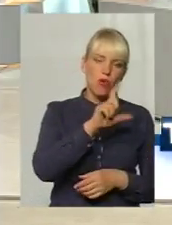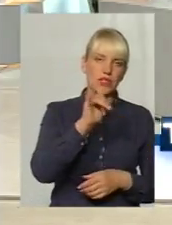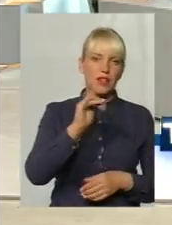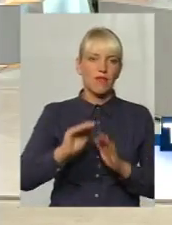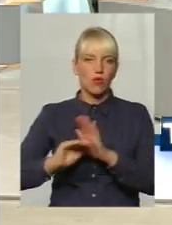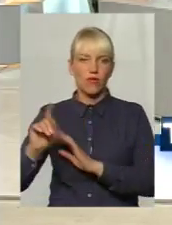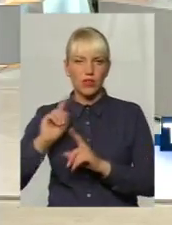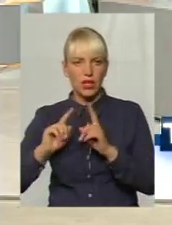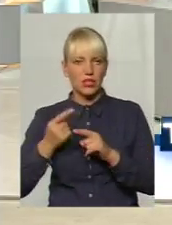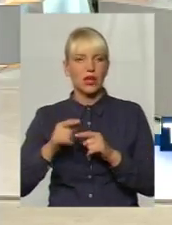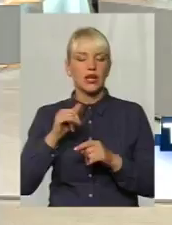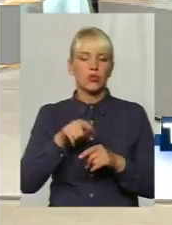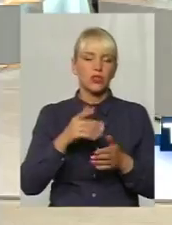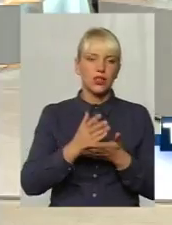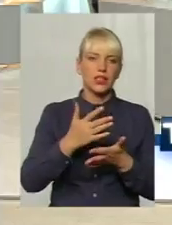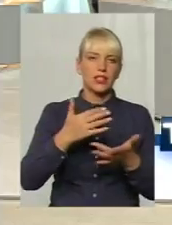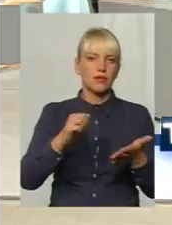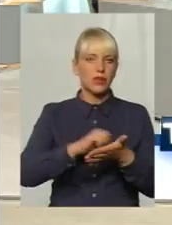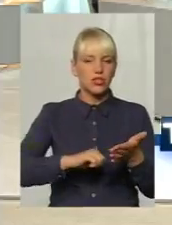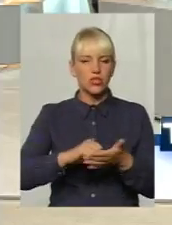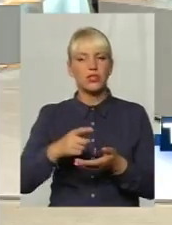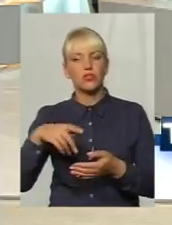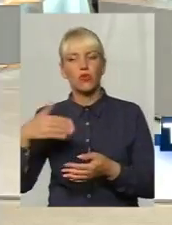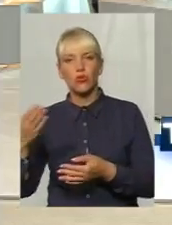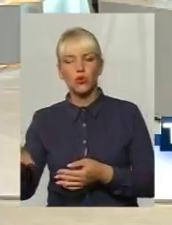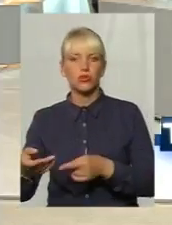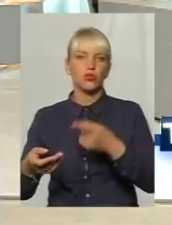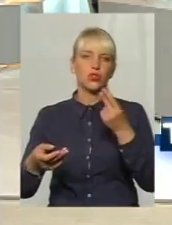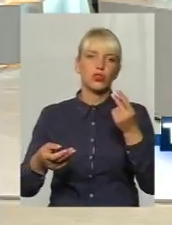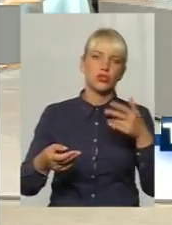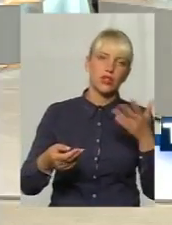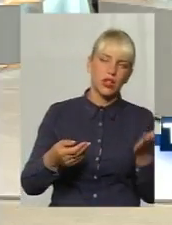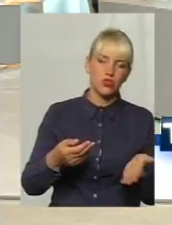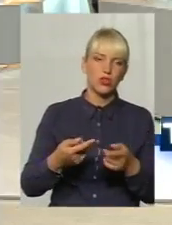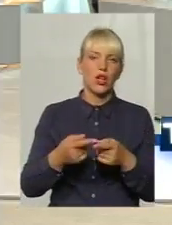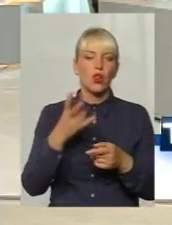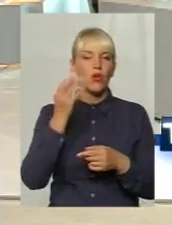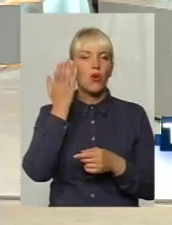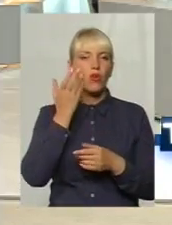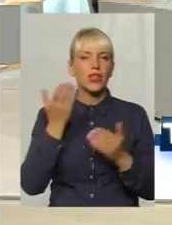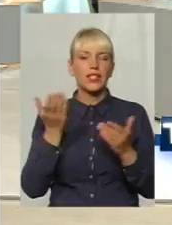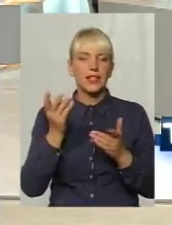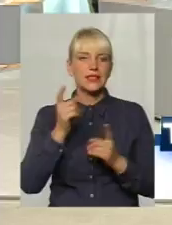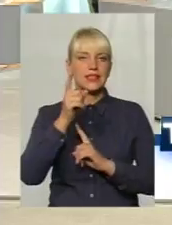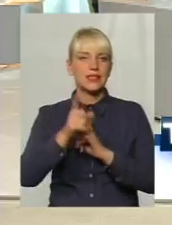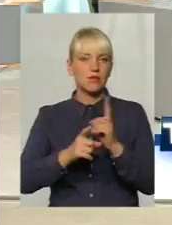причини, як з однієї сторони, так і з іншої. Але коли якісь зміни впроваджуються,